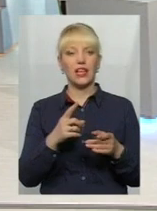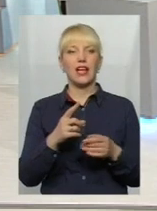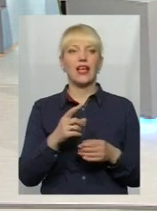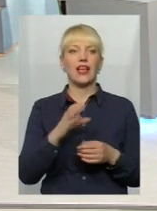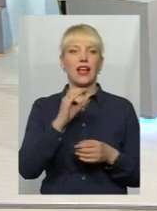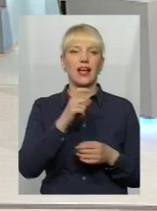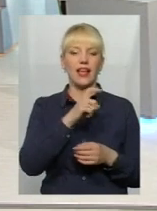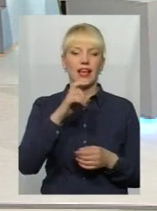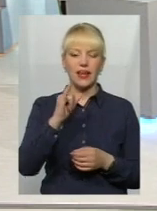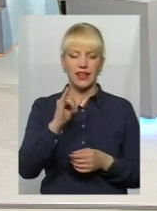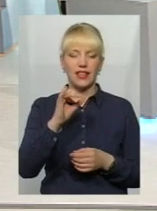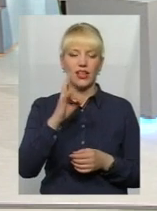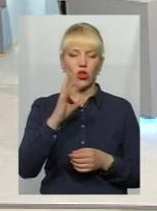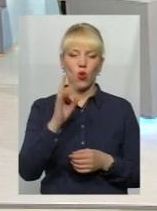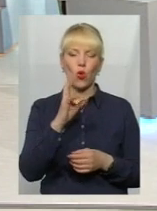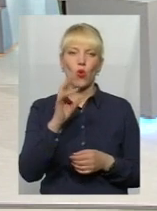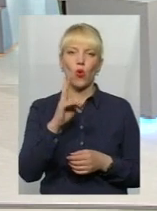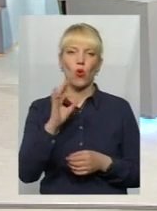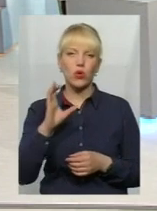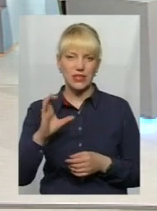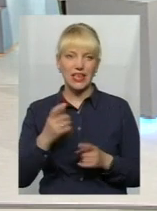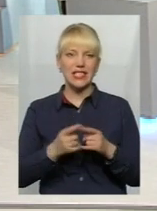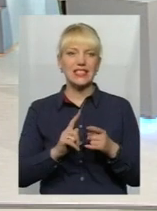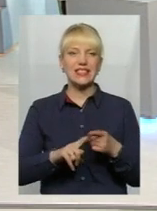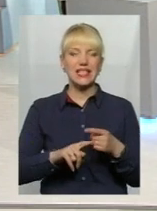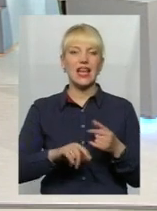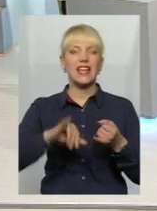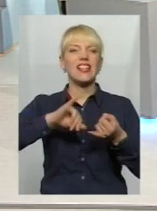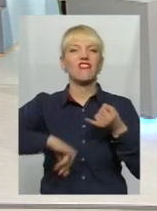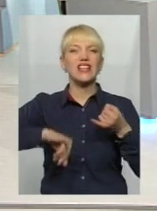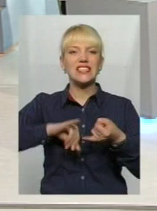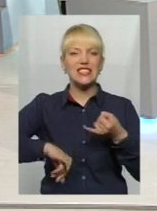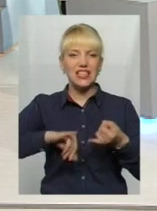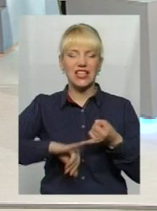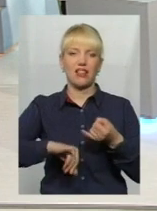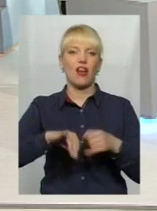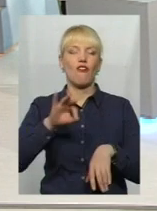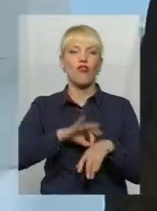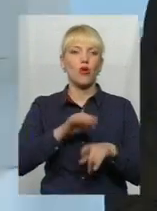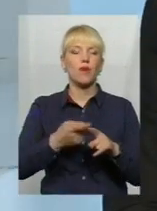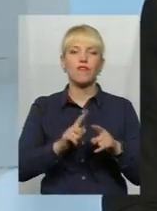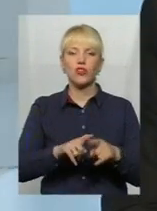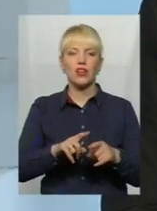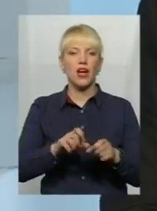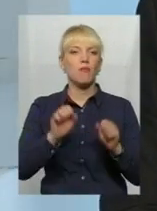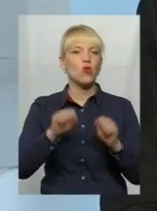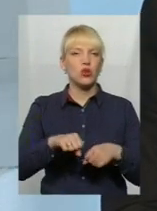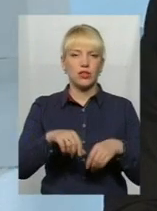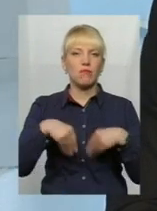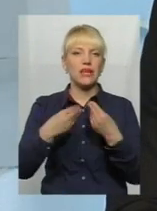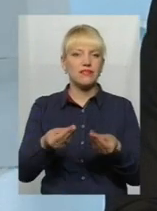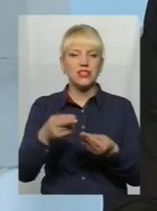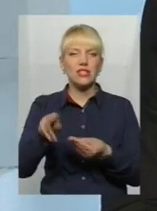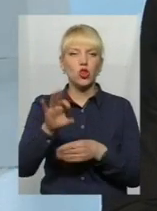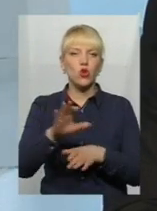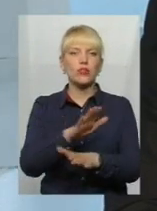ехінококос. Це хвороба інфекційна, інвазійна, яка дуже шкідлива для людини, вона може призвести і до смертельних випадків, і